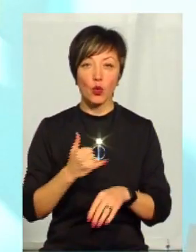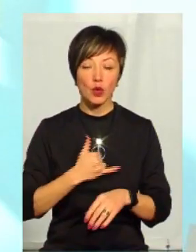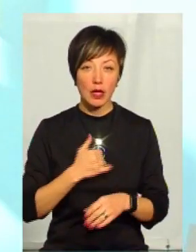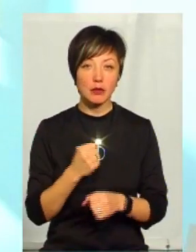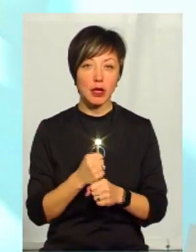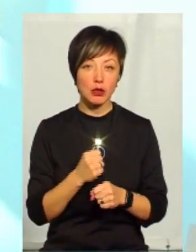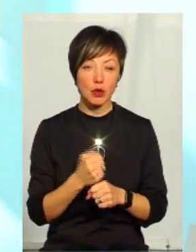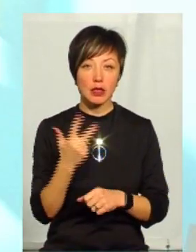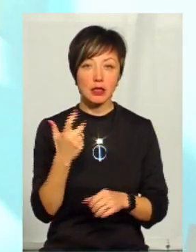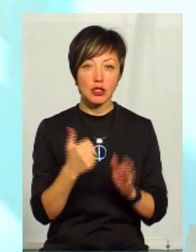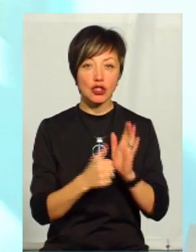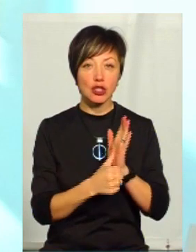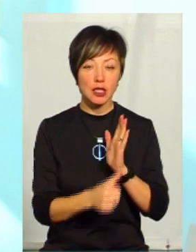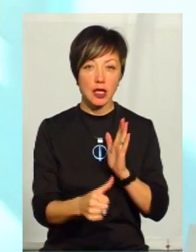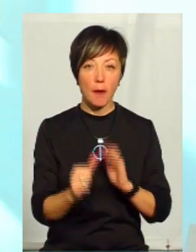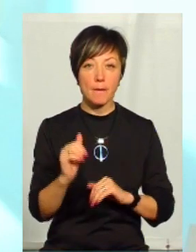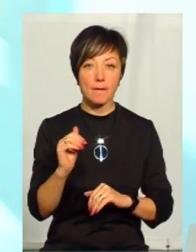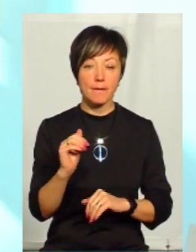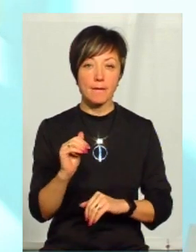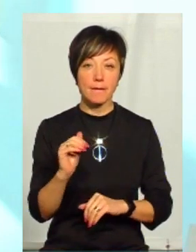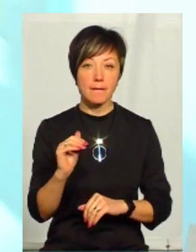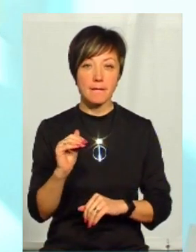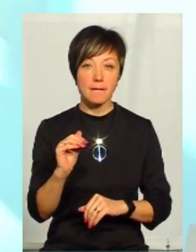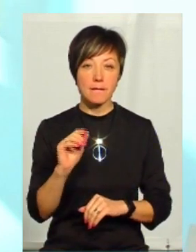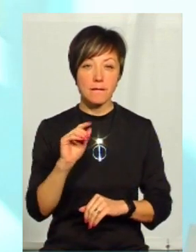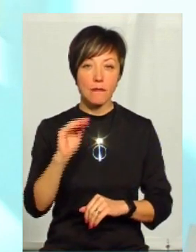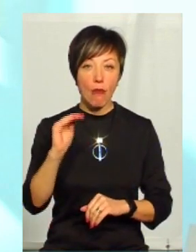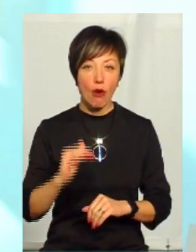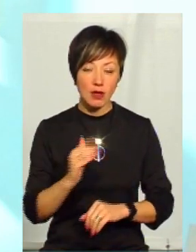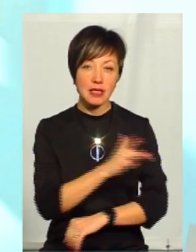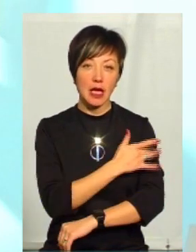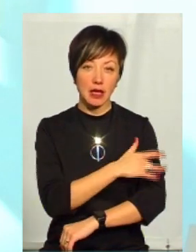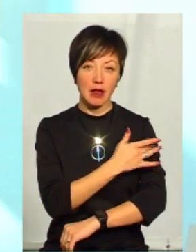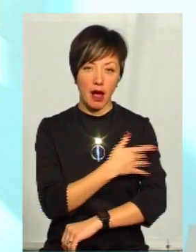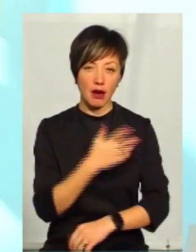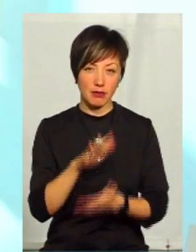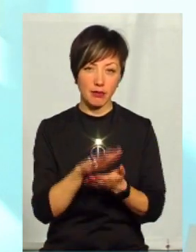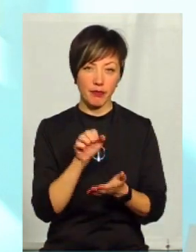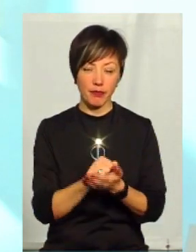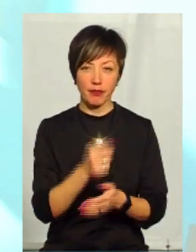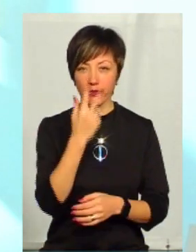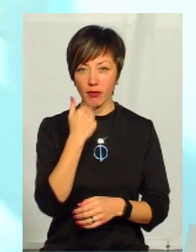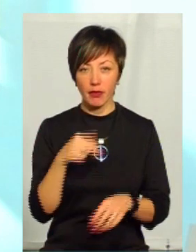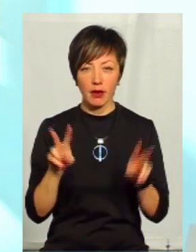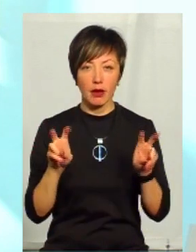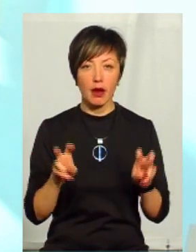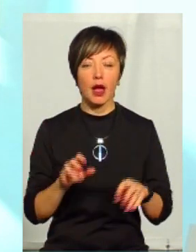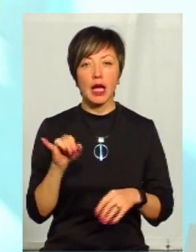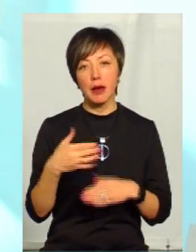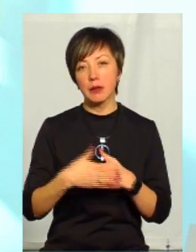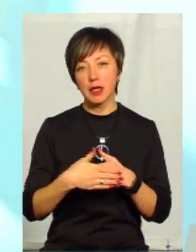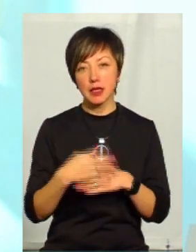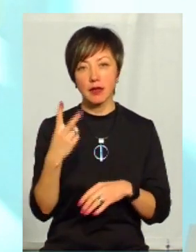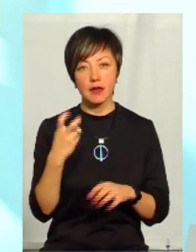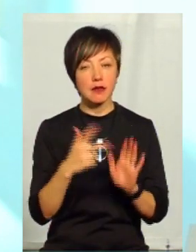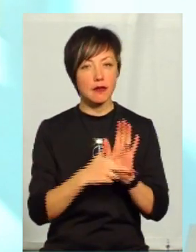працює 360 молодшого медичного персоналу – це санітарки, так як ми звикли називати. І близько